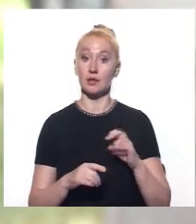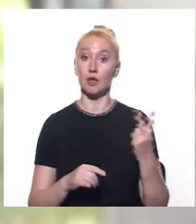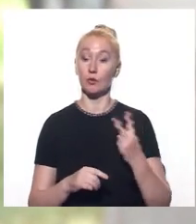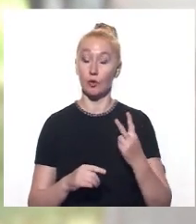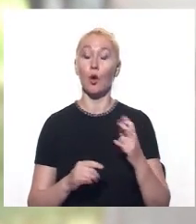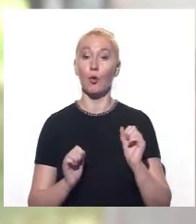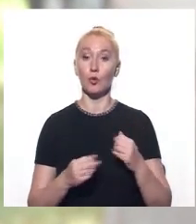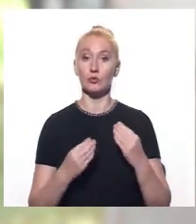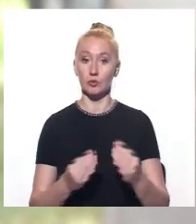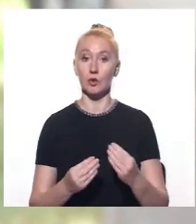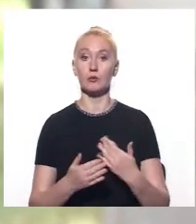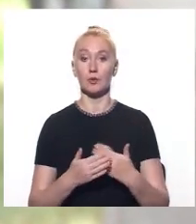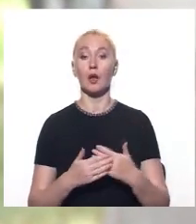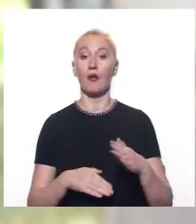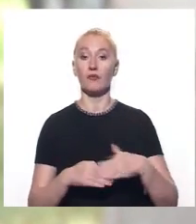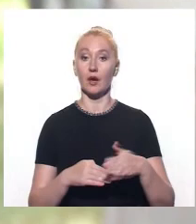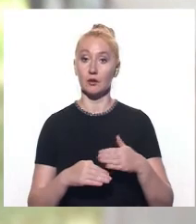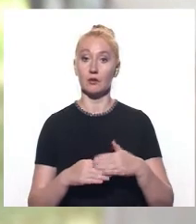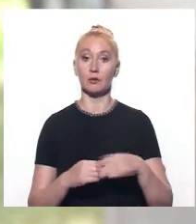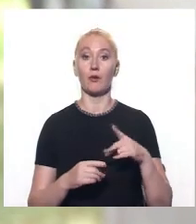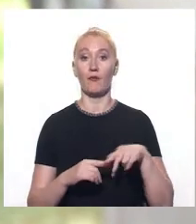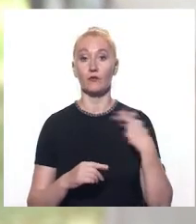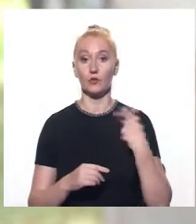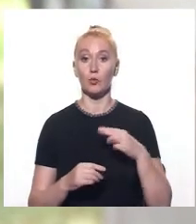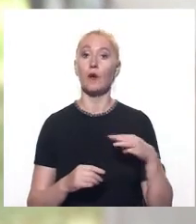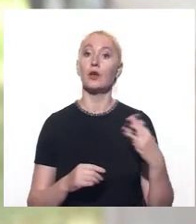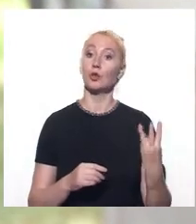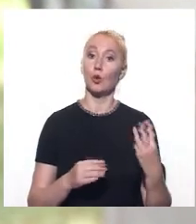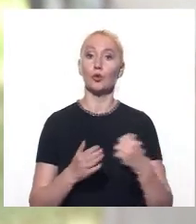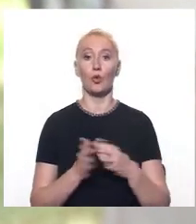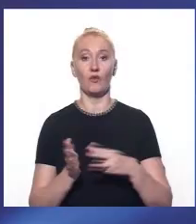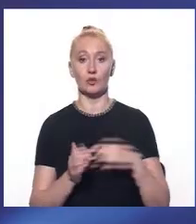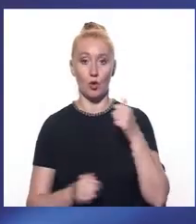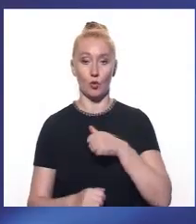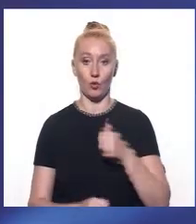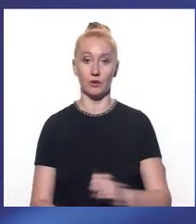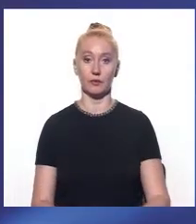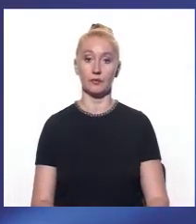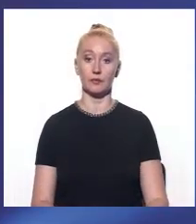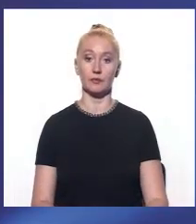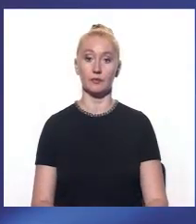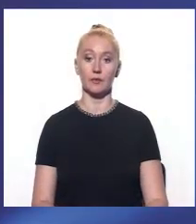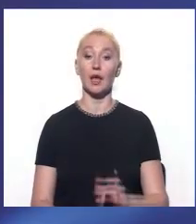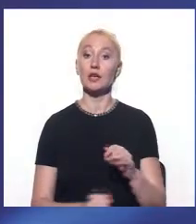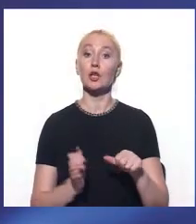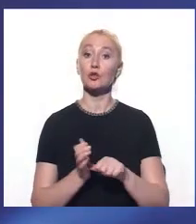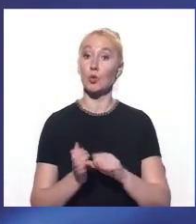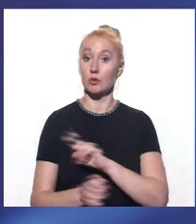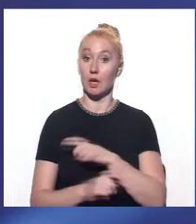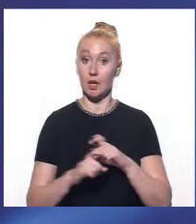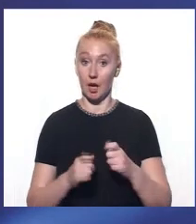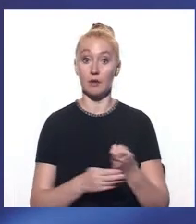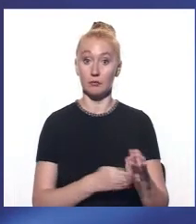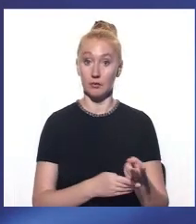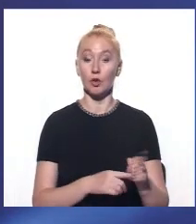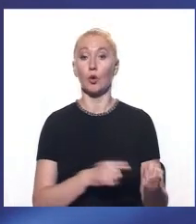частини передбачає покарання у вигляді позбавлення волі від 3 до 8 років. Із 6-ї лікарні Дніпра